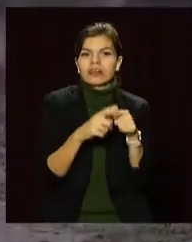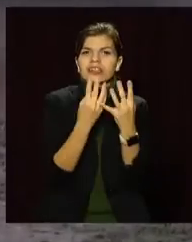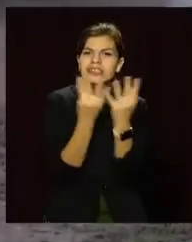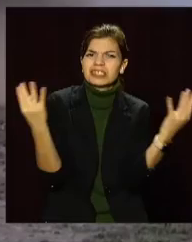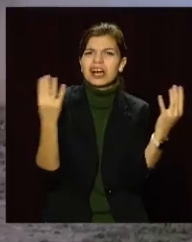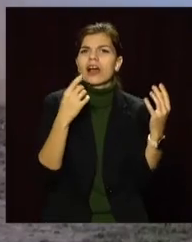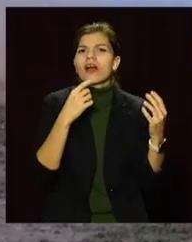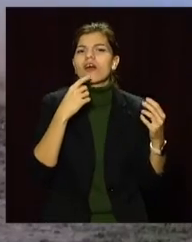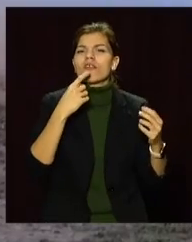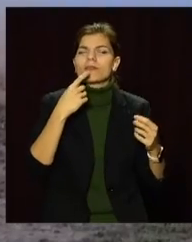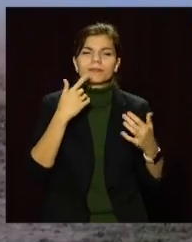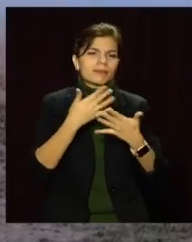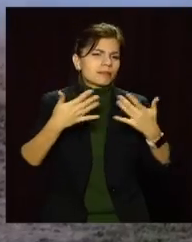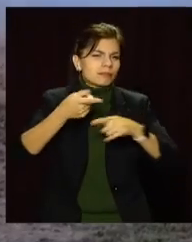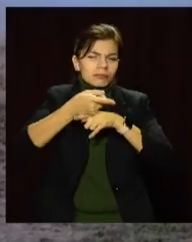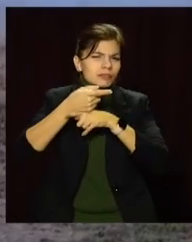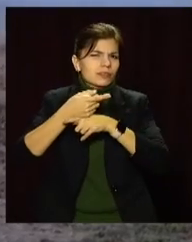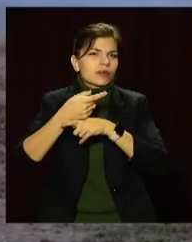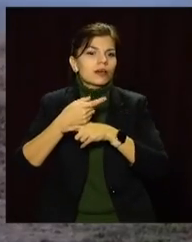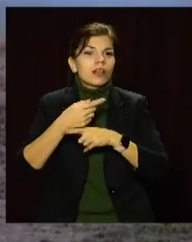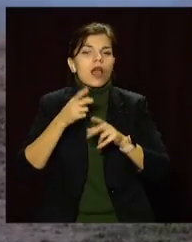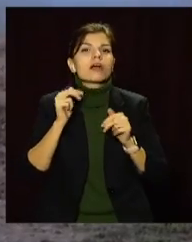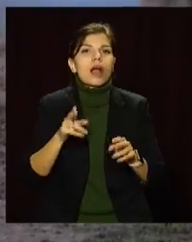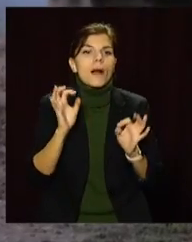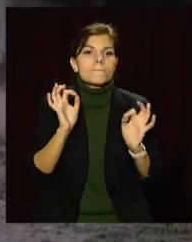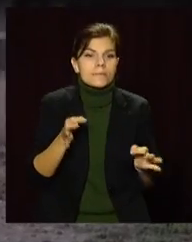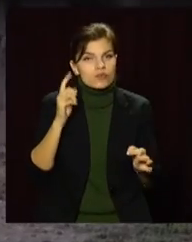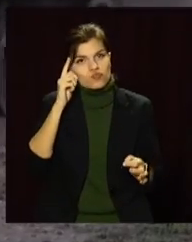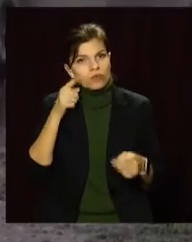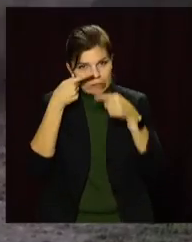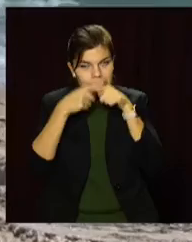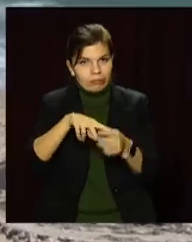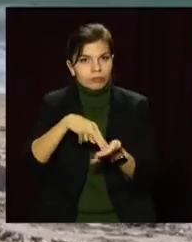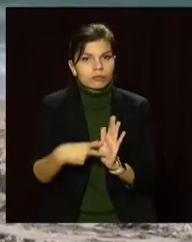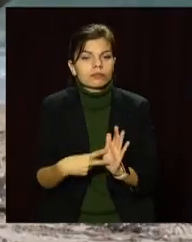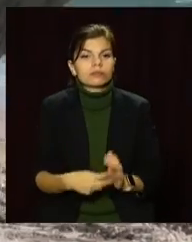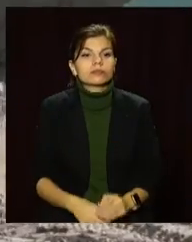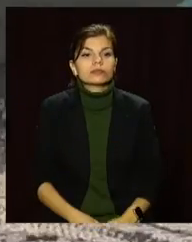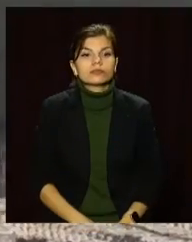і вогневе ураження сковують дії противника і завдають йому значних втрат.